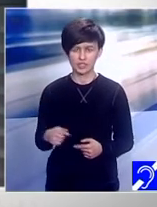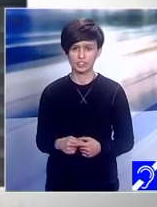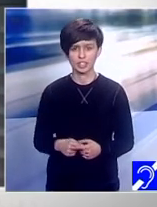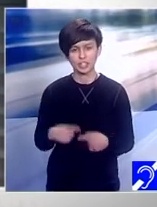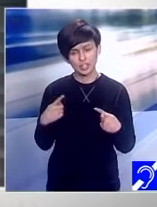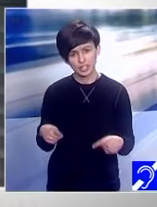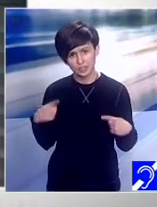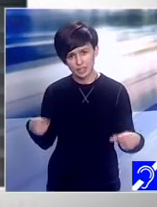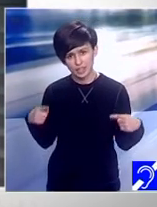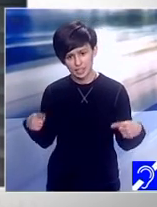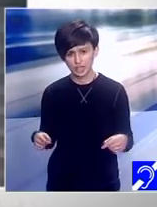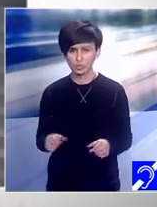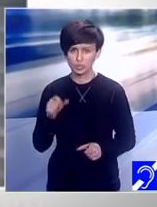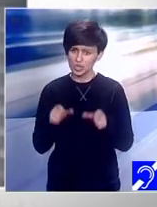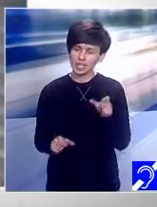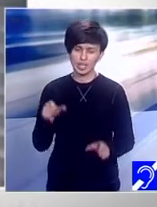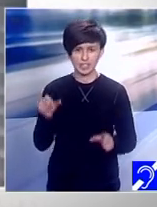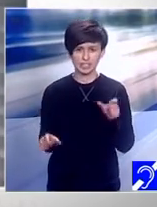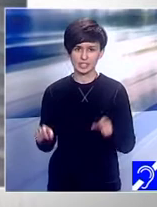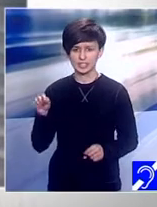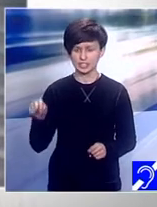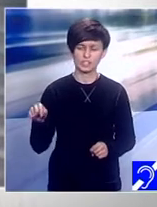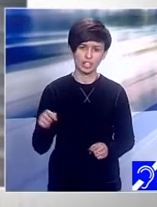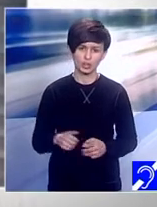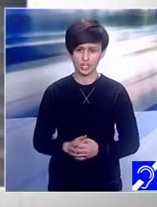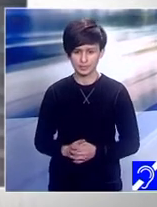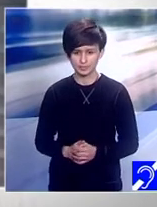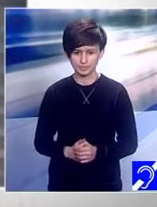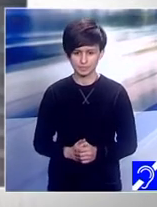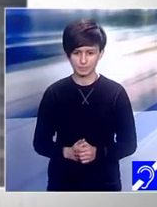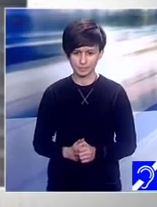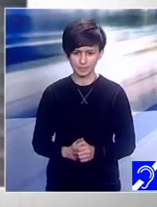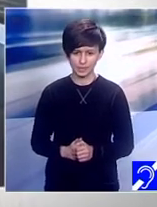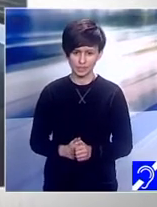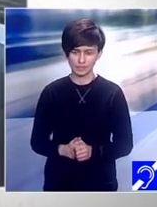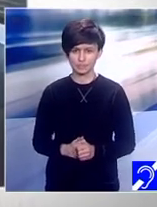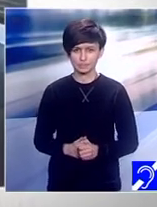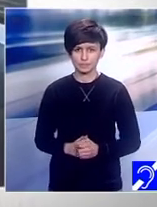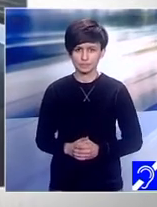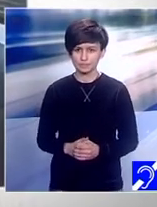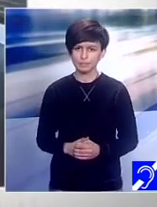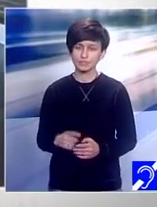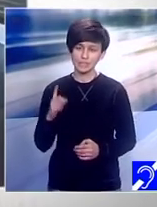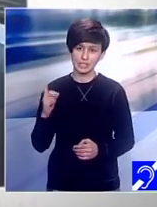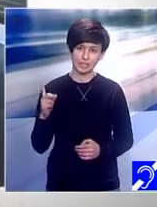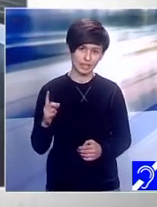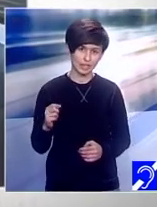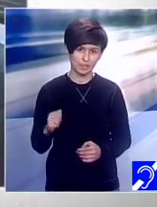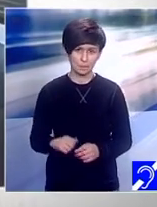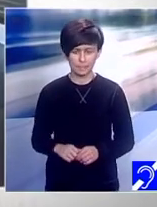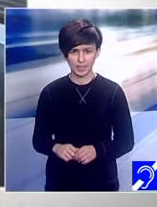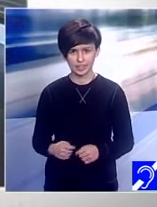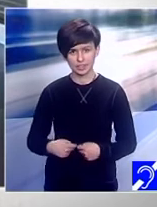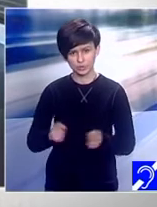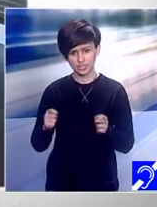caracteristici, să spunem, fiecare în felul ei, însă cu toții reuniți de aceleași capacități. Veselie,